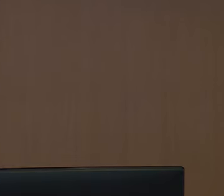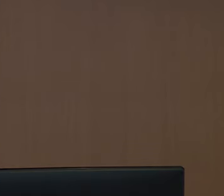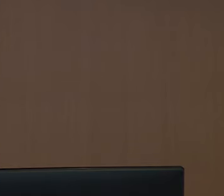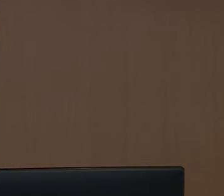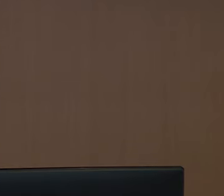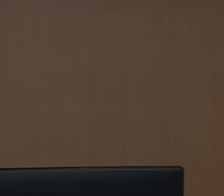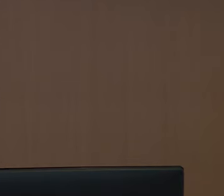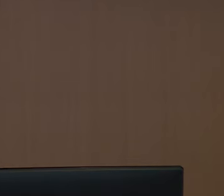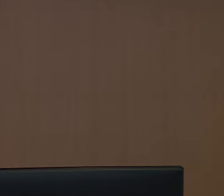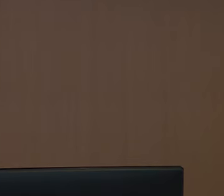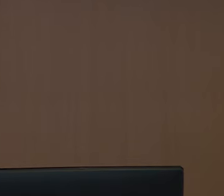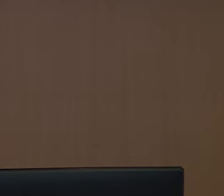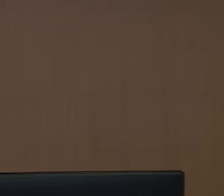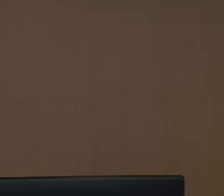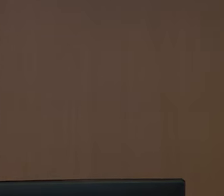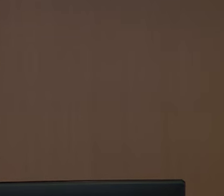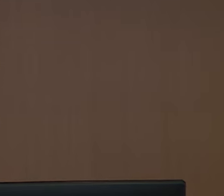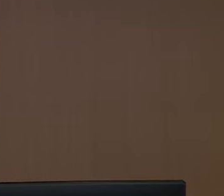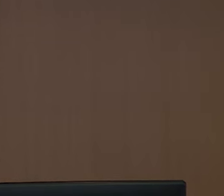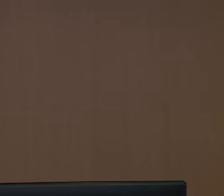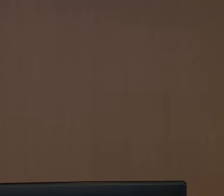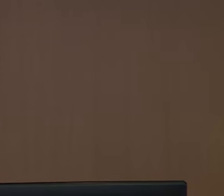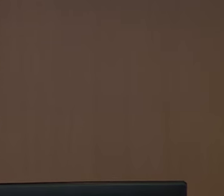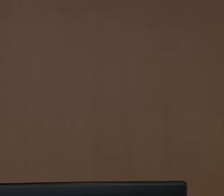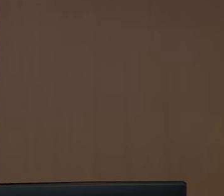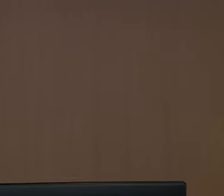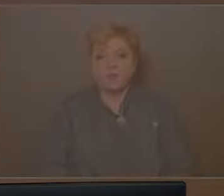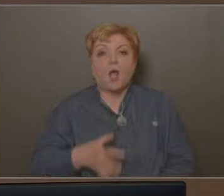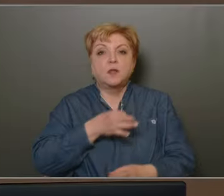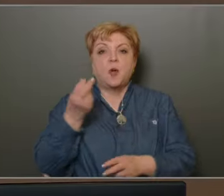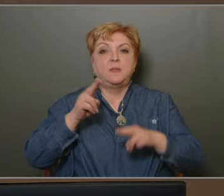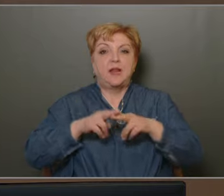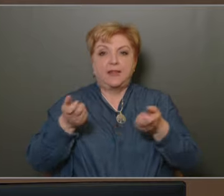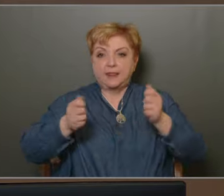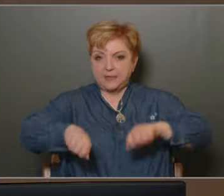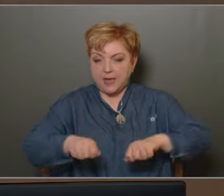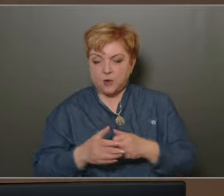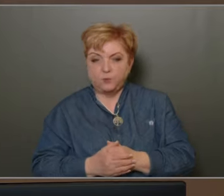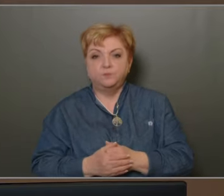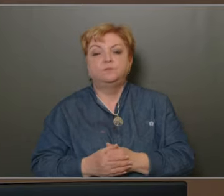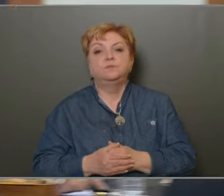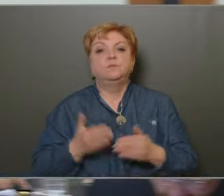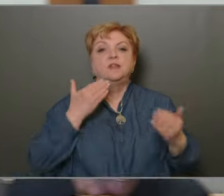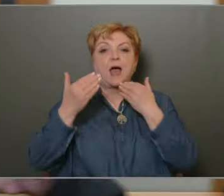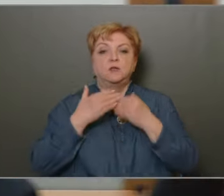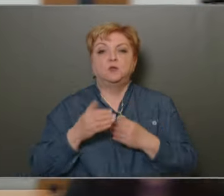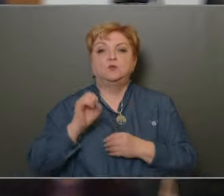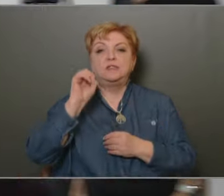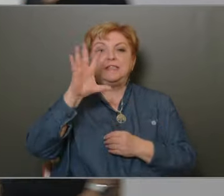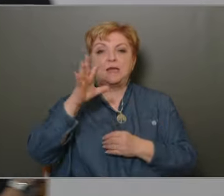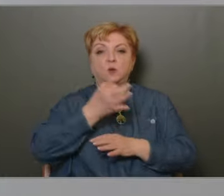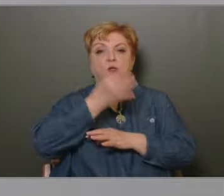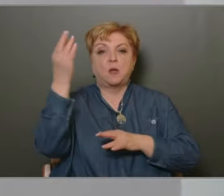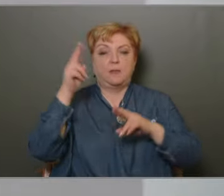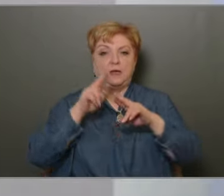további alkotta együttműködést kívánok és köszönöm szépen. Jó munkát kívánok. Napi rendet lezártam. Tárgyaljuk 15.